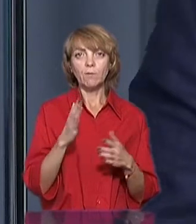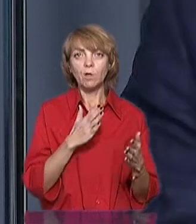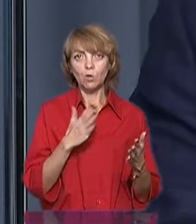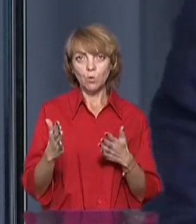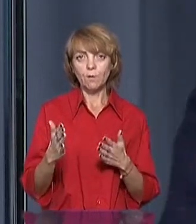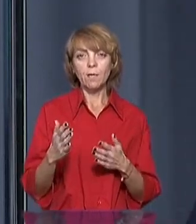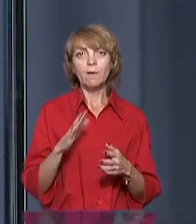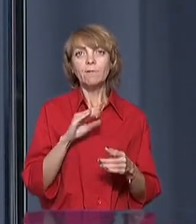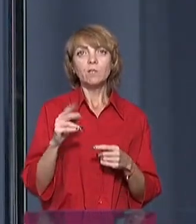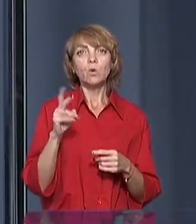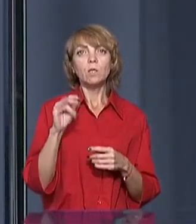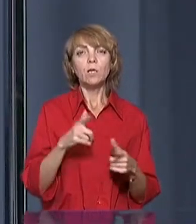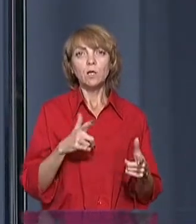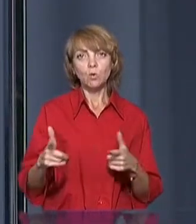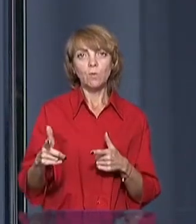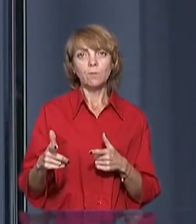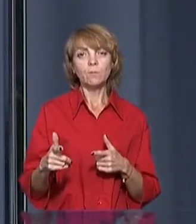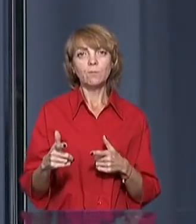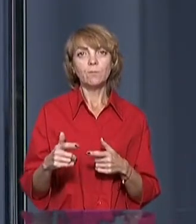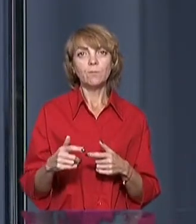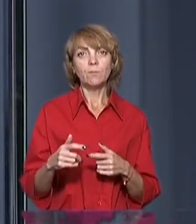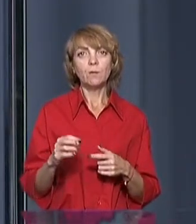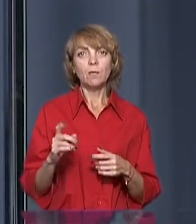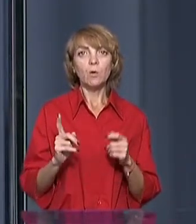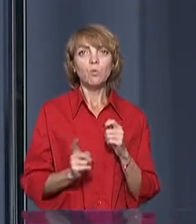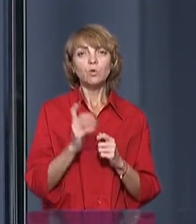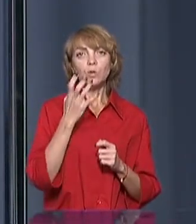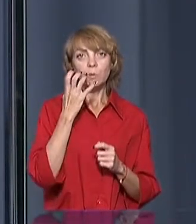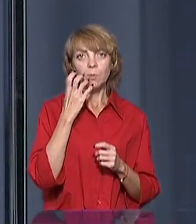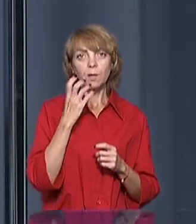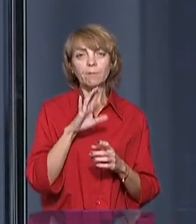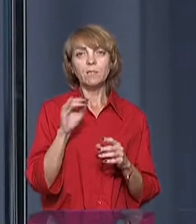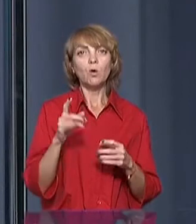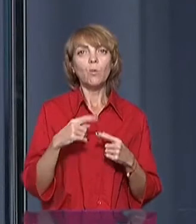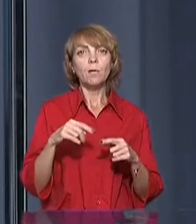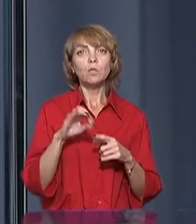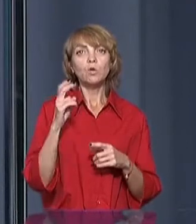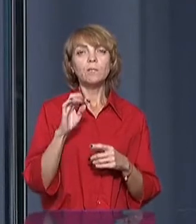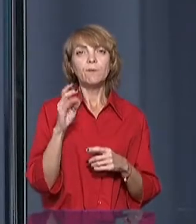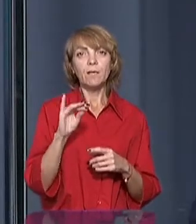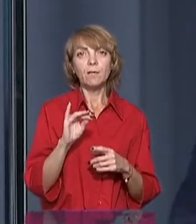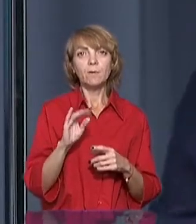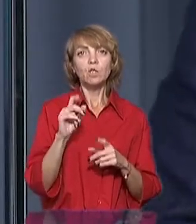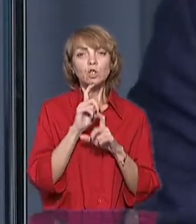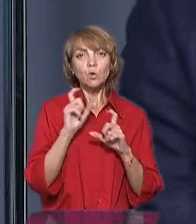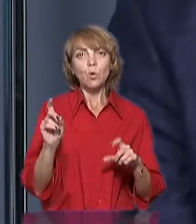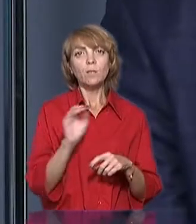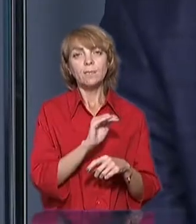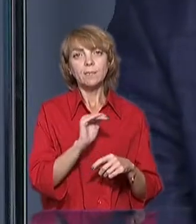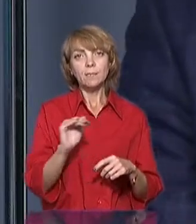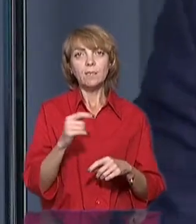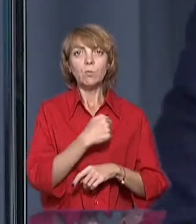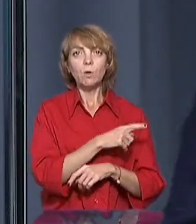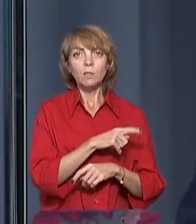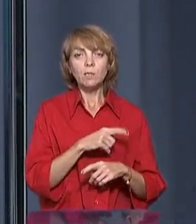що все котельні готові, к пуску тепла, все об'єкті соціальні сфери, це і школи, і детські сади, і